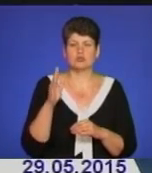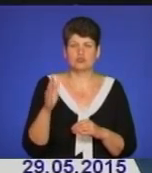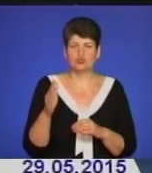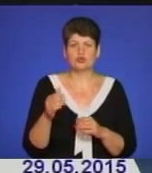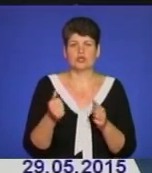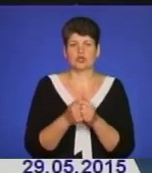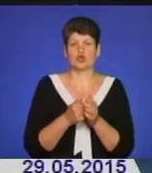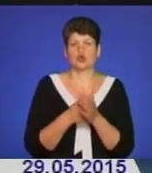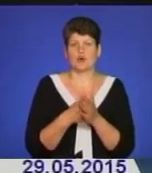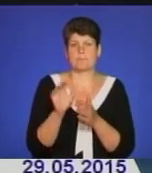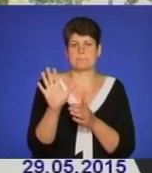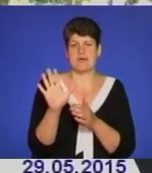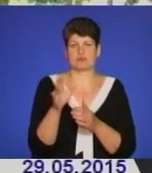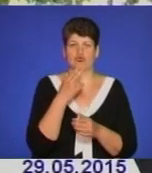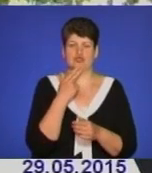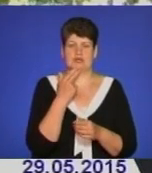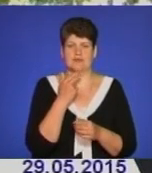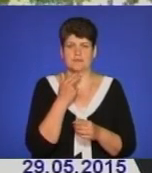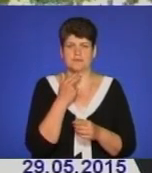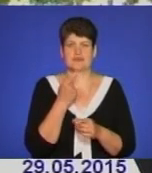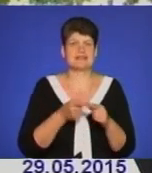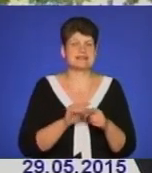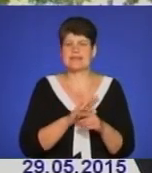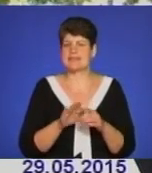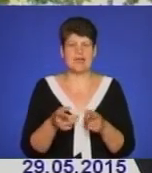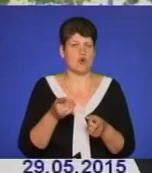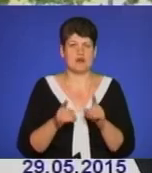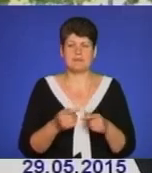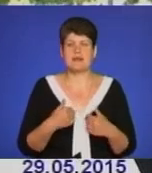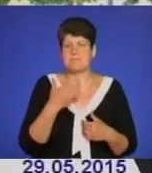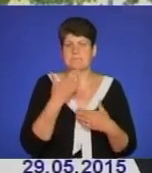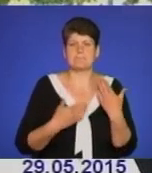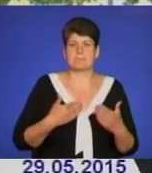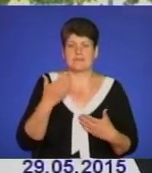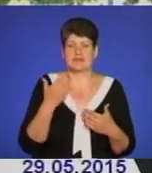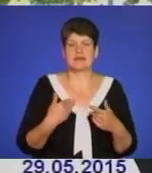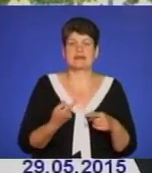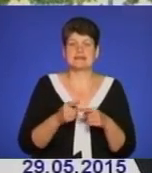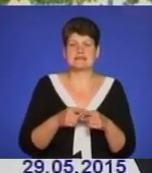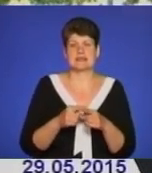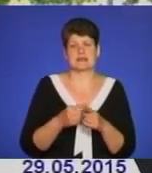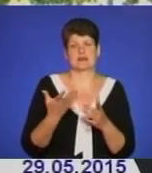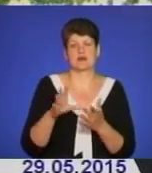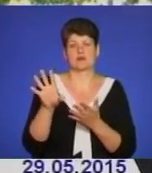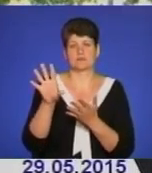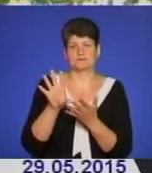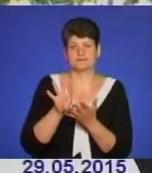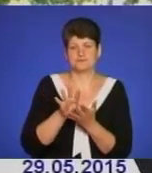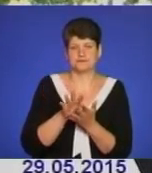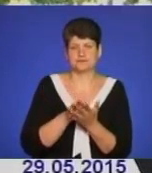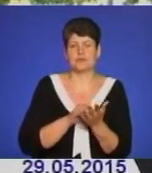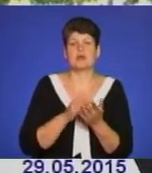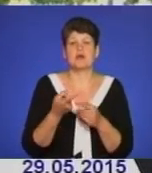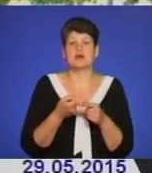храмі до 5 червня. Це не є оригінал, бо вже запитували, чи є оригінал. Це є список ікон. Оригінальні ікони